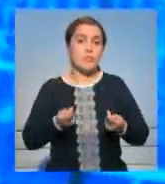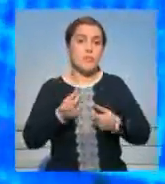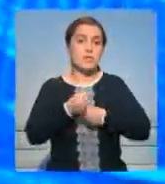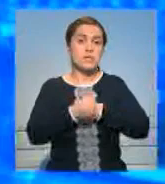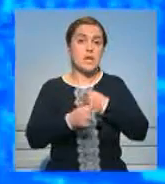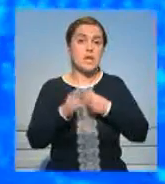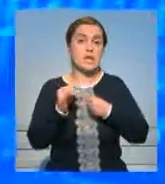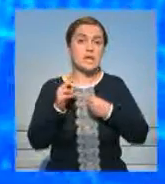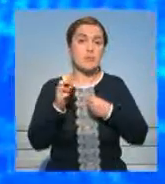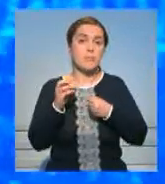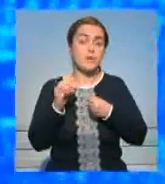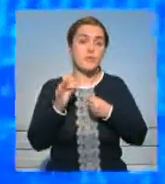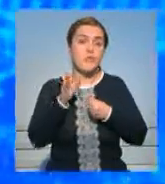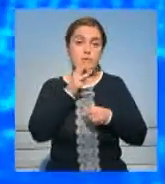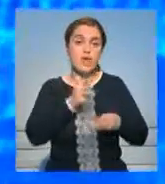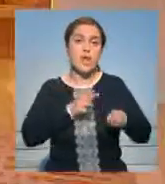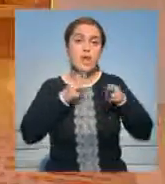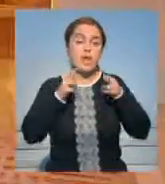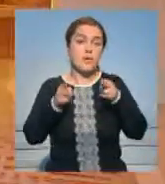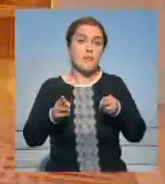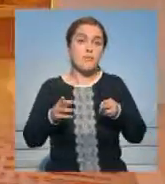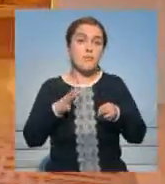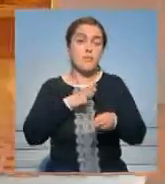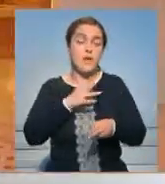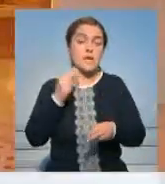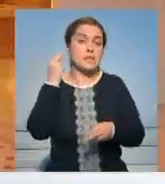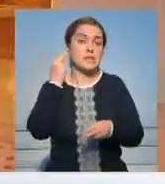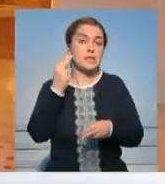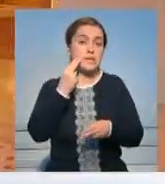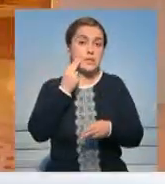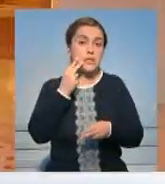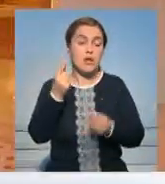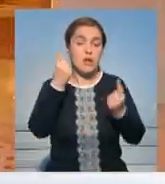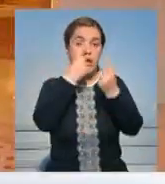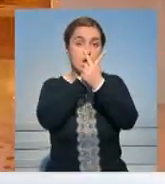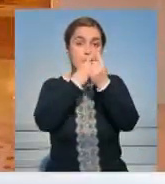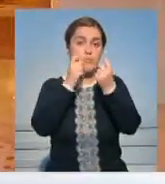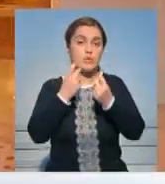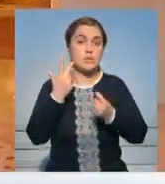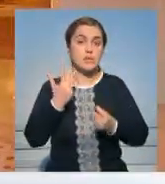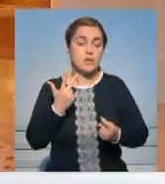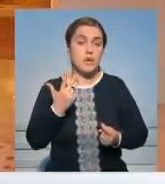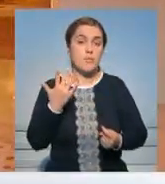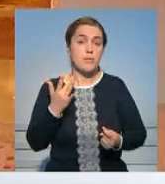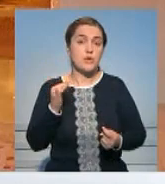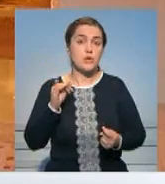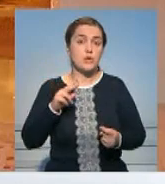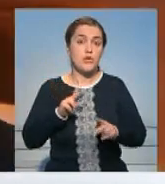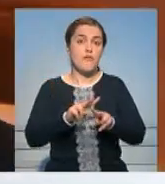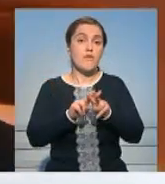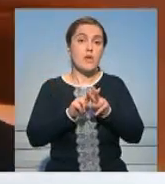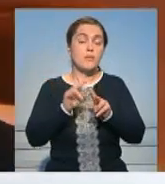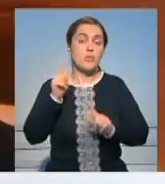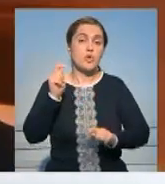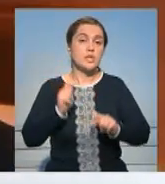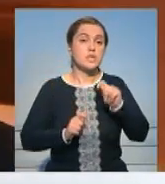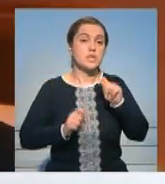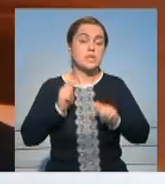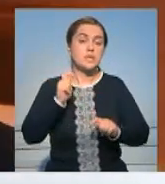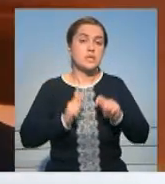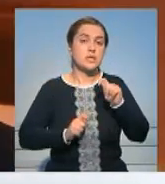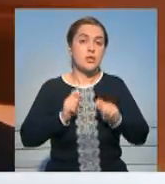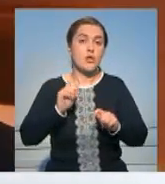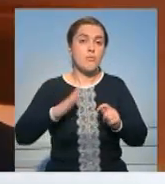Кайрат Килимбета во время рабочего визита в Китай. Глава МФЦА объявил также о том, что 3-5 июля в Астане пройдет инвестиционный